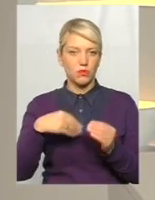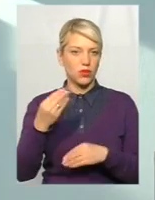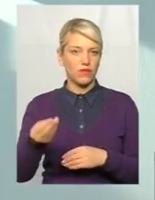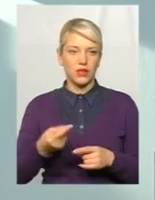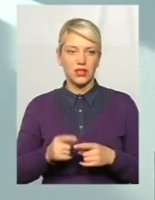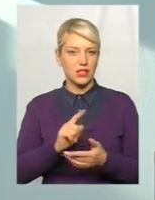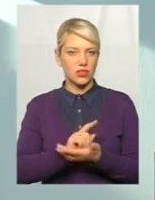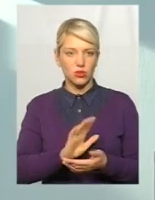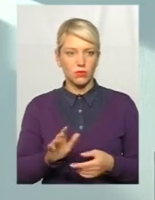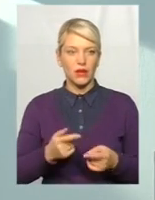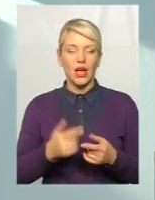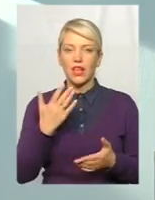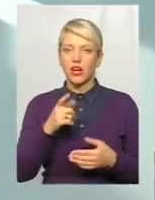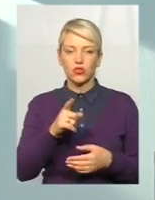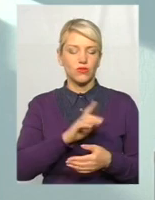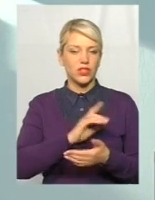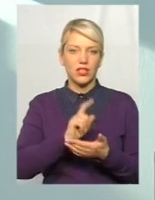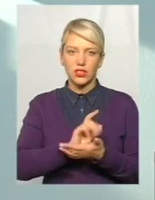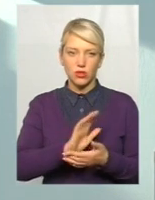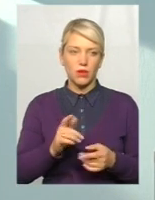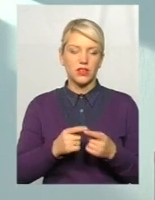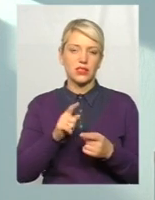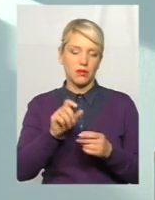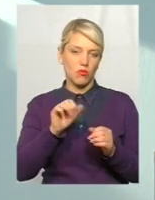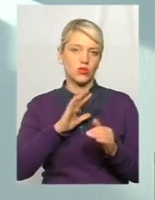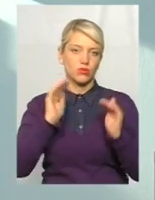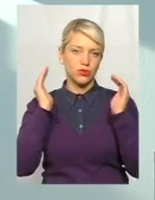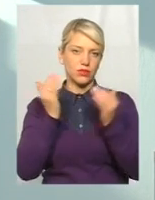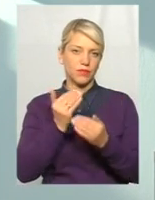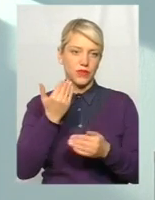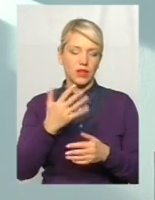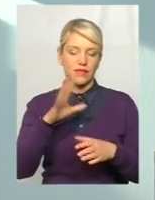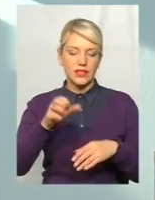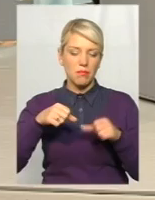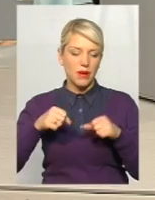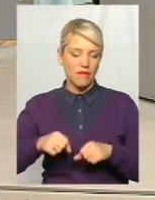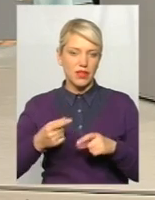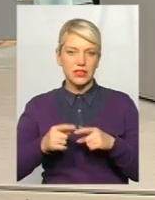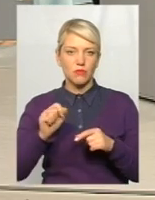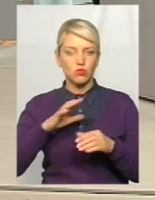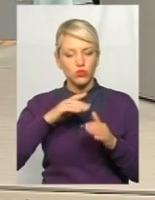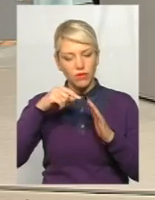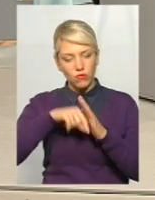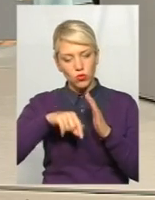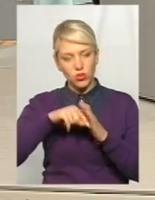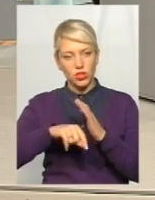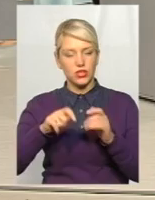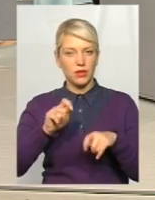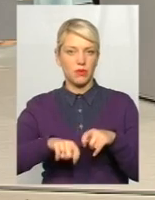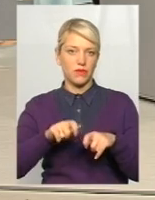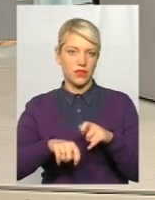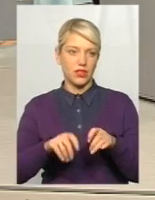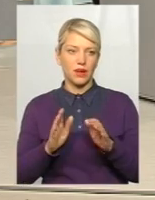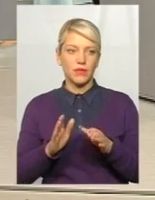зобов'язане, ця інформація закривається, вони бачать тільки в них. Тобто це все, всі права, всі доступи, все. це вже може бути внутрішня така політика, тобто